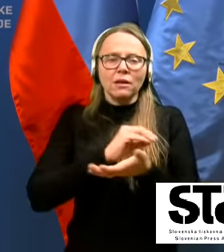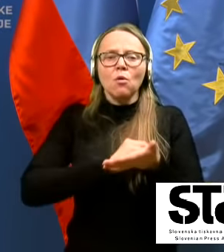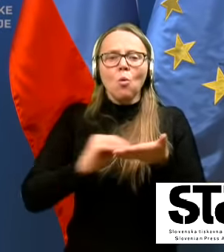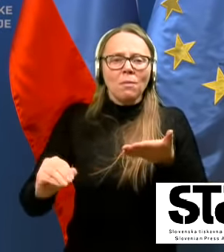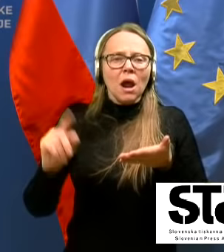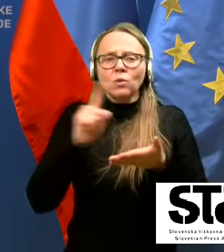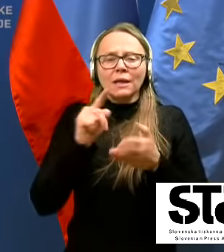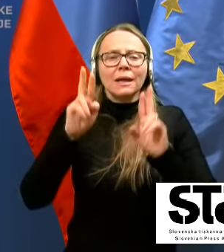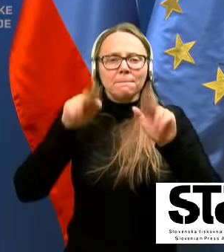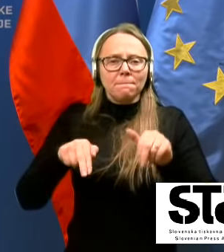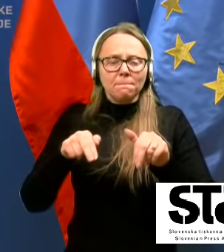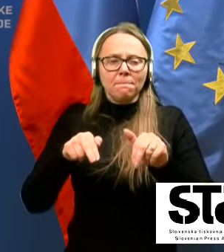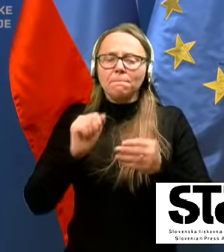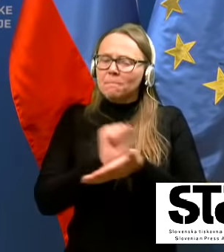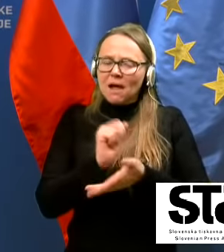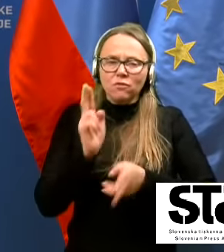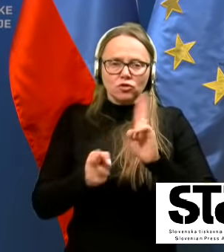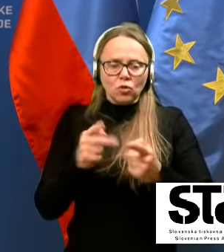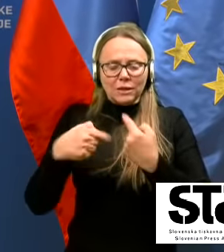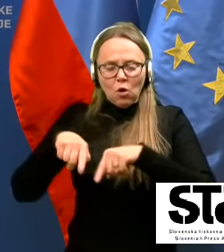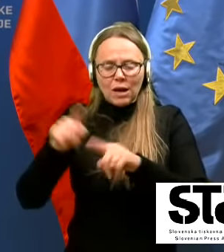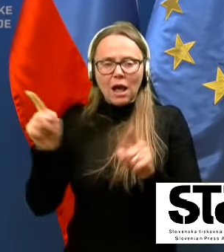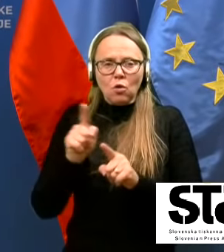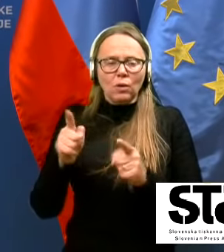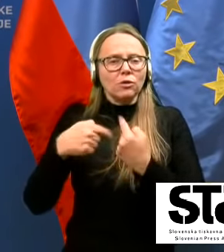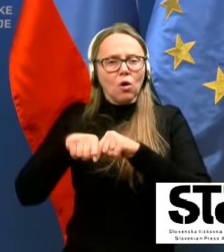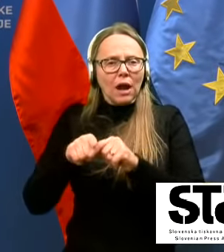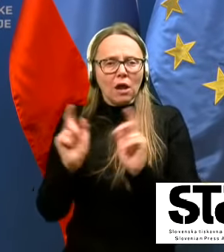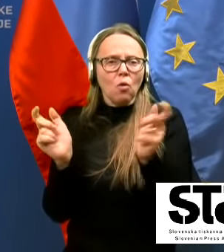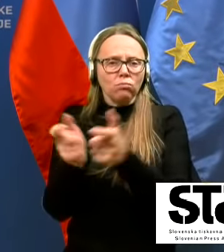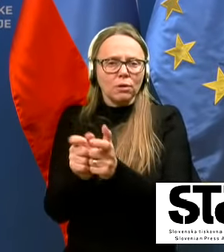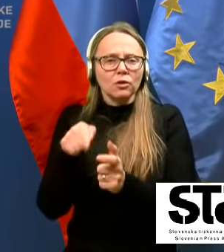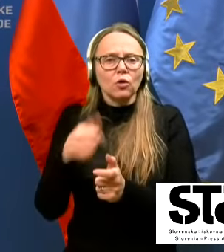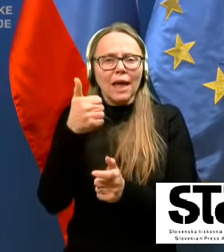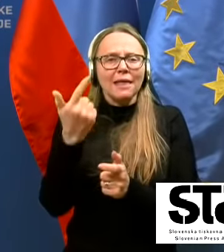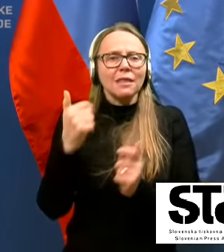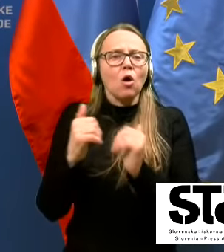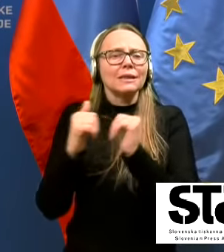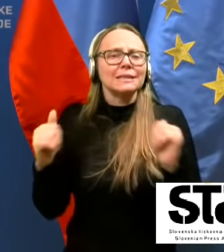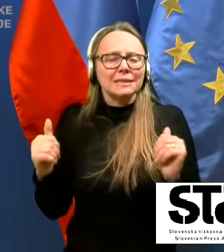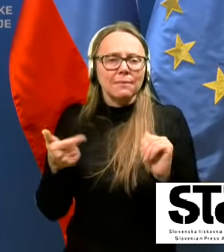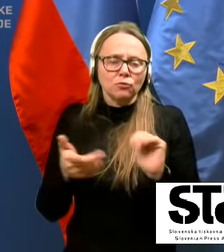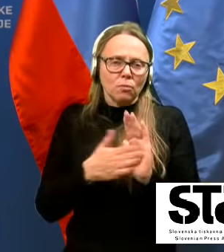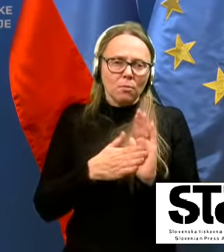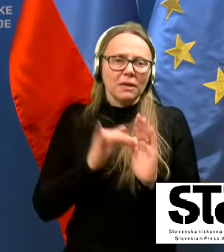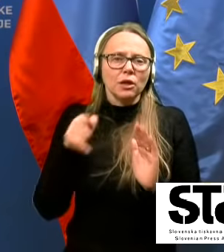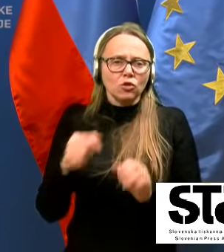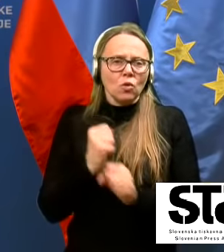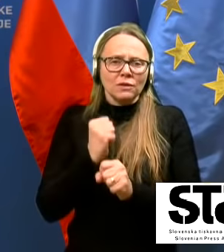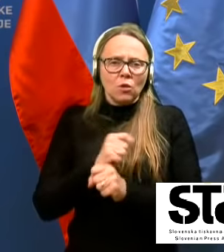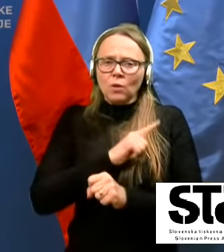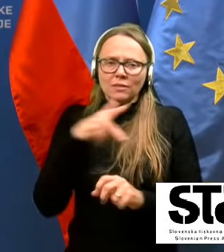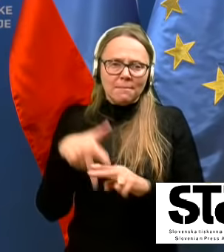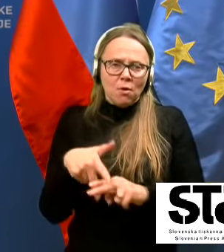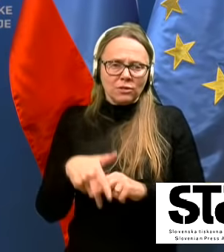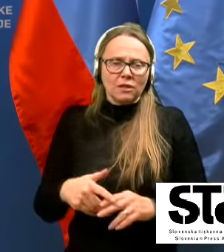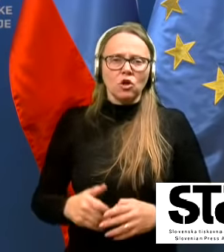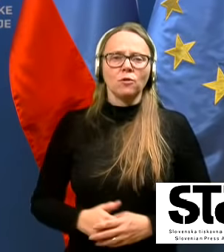in pravosodnih organov ter organov pregona, je eno od izjem. Torej, to deljuje nemoteno.